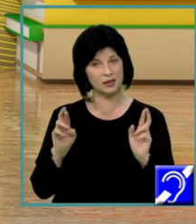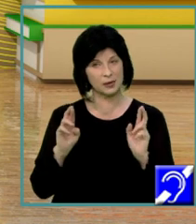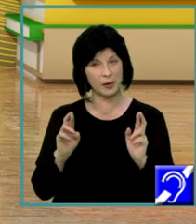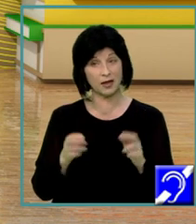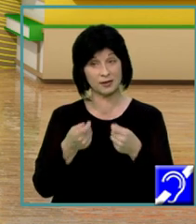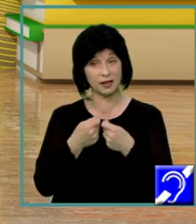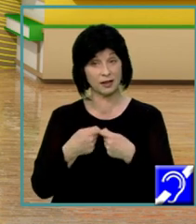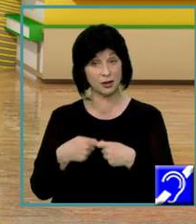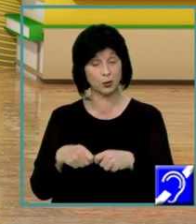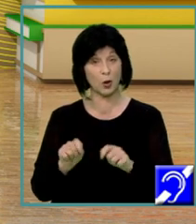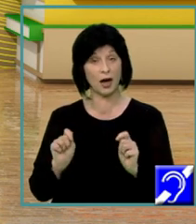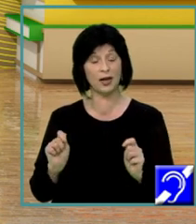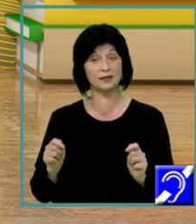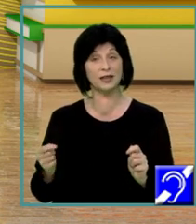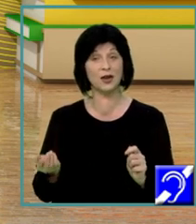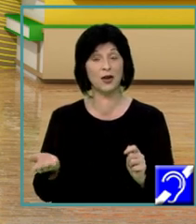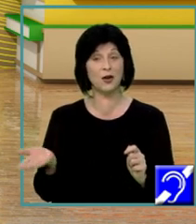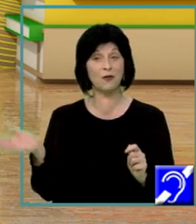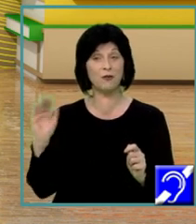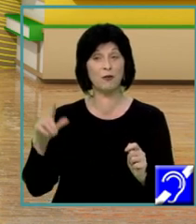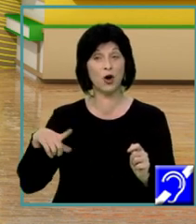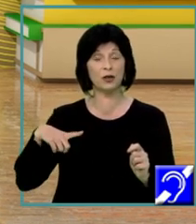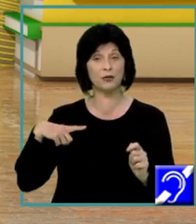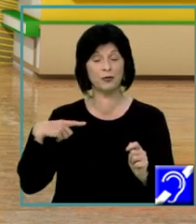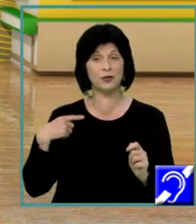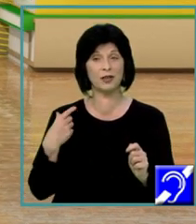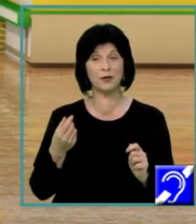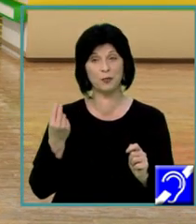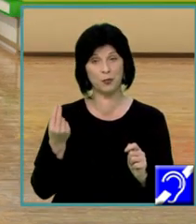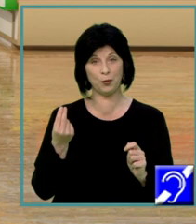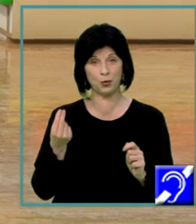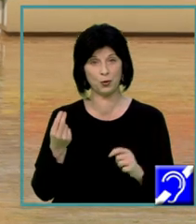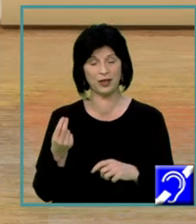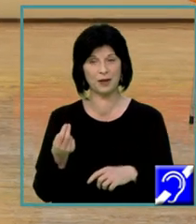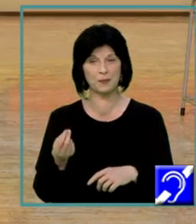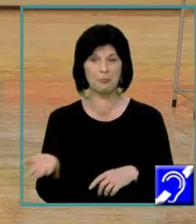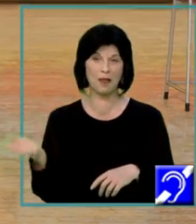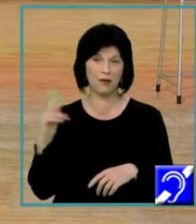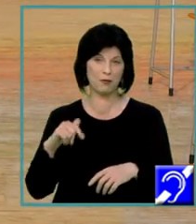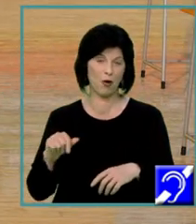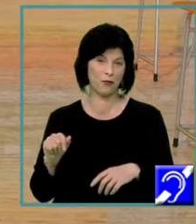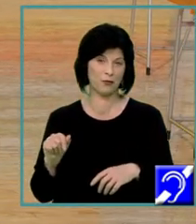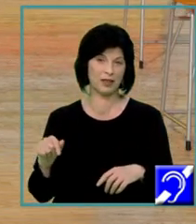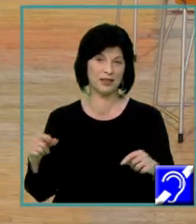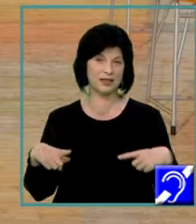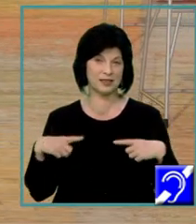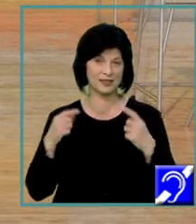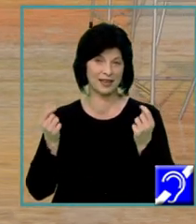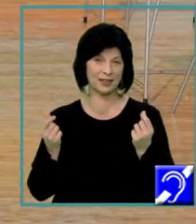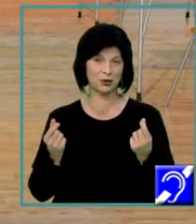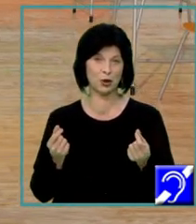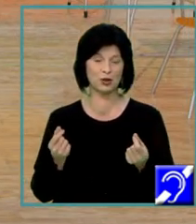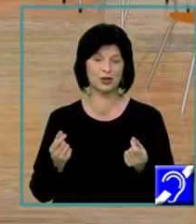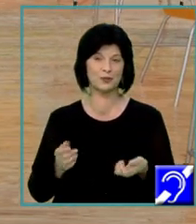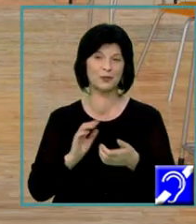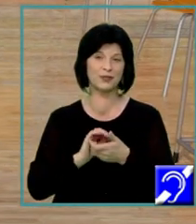trebuie, în speranța că vom fi sănătoși și voioși, cum spune autorul textului Emil Marinescu, vă doresc